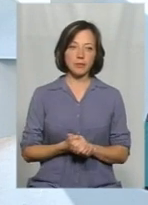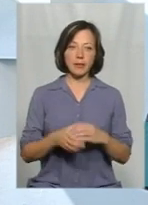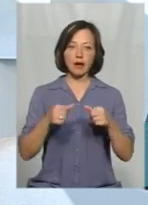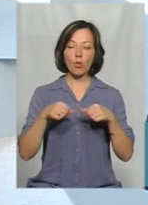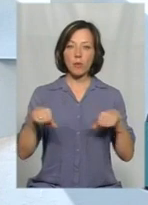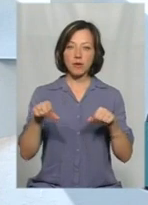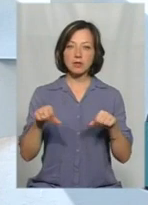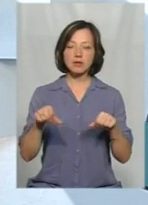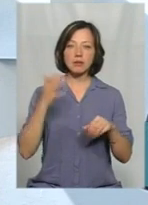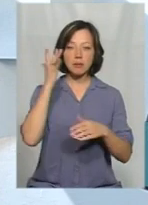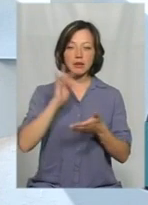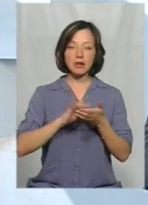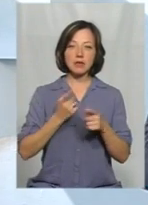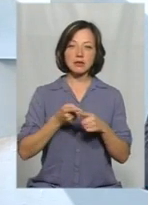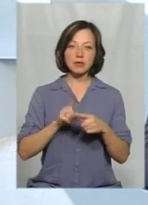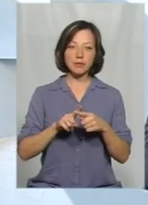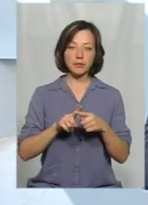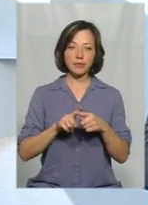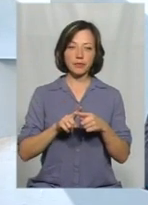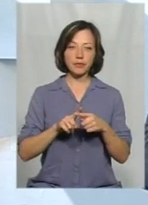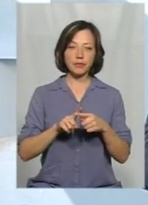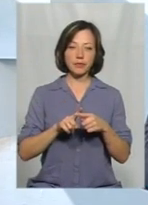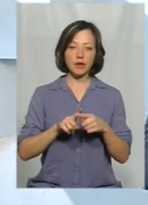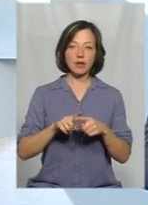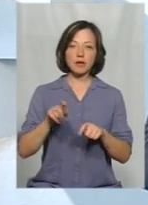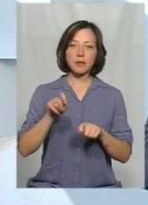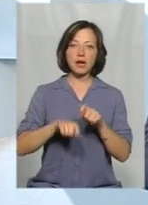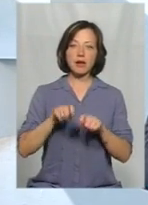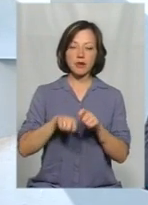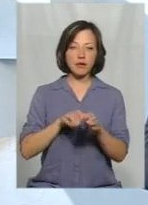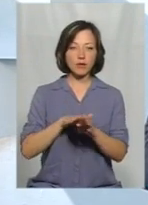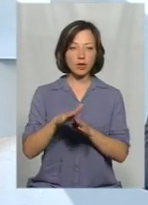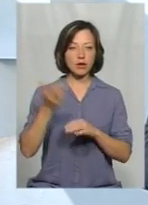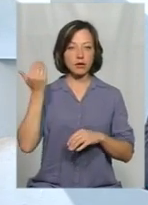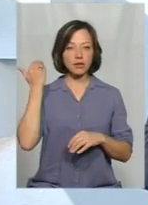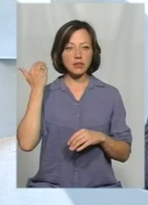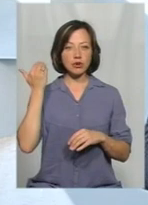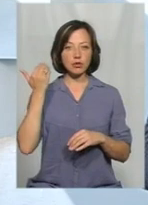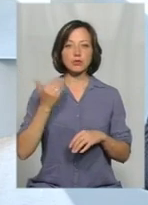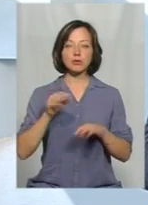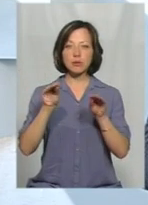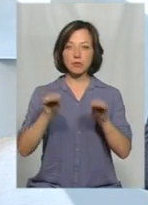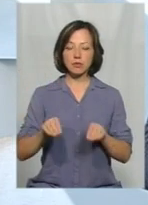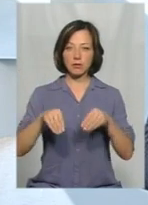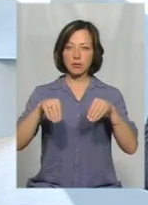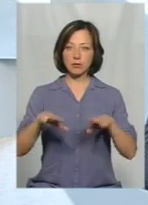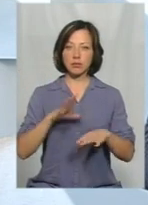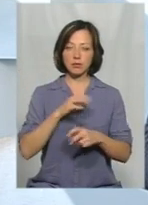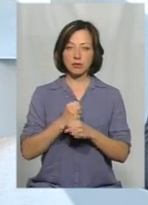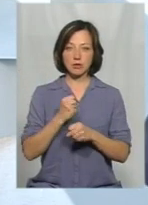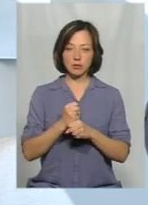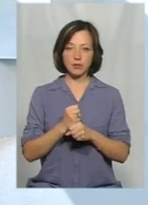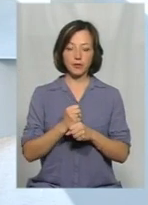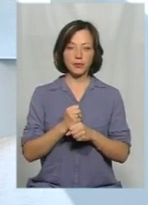Мета комісії була перевірка виконання попереднього протокольного рішення, що було зроблено,